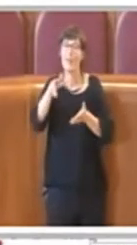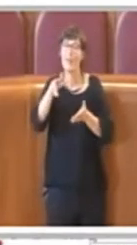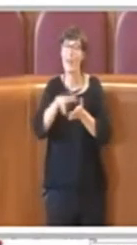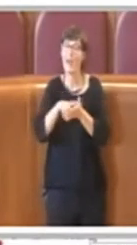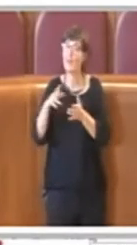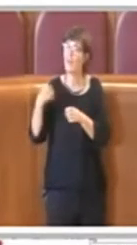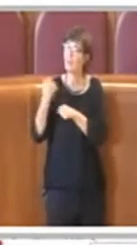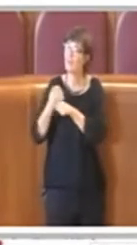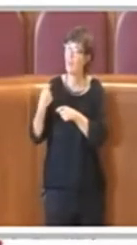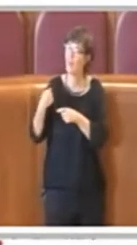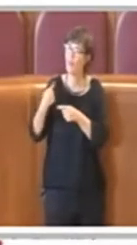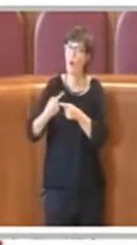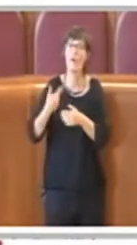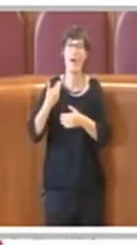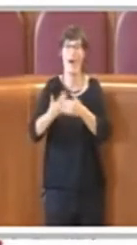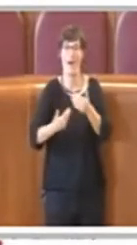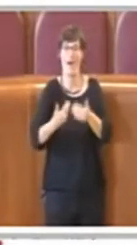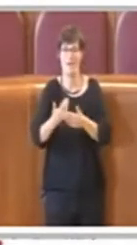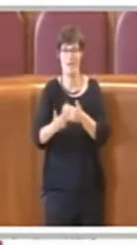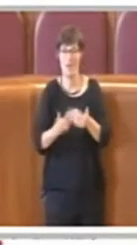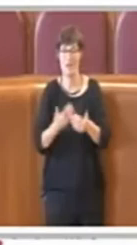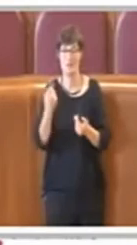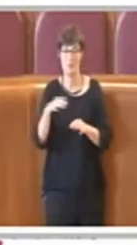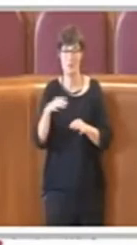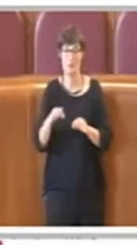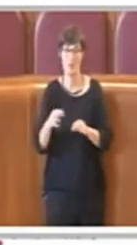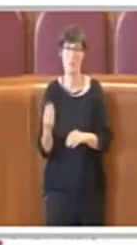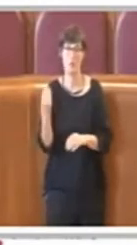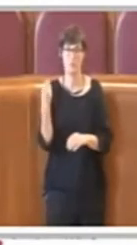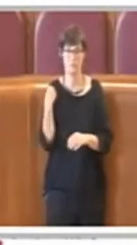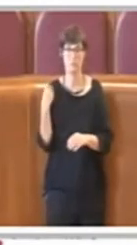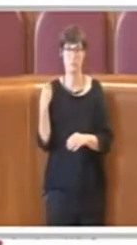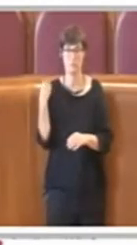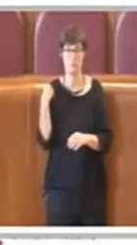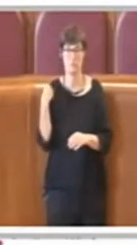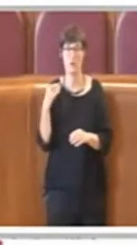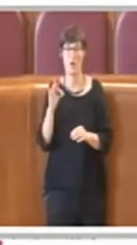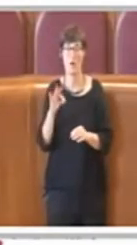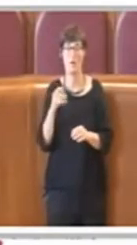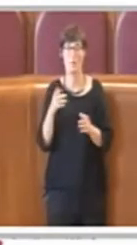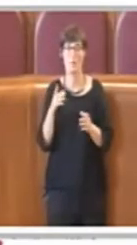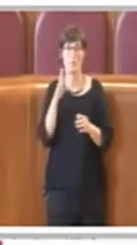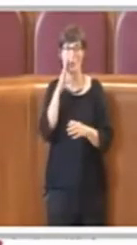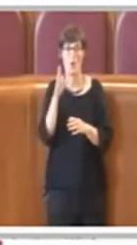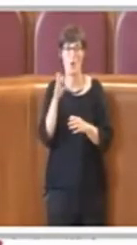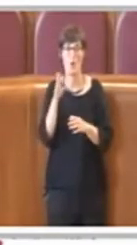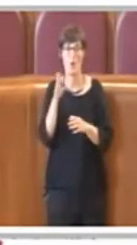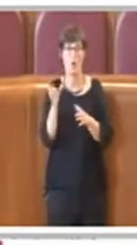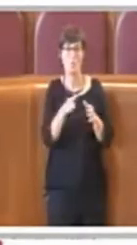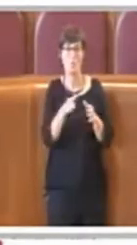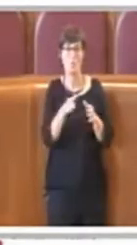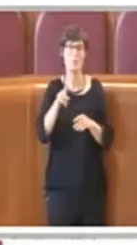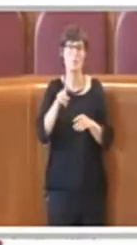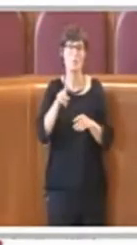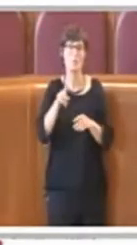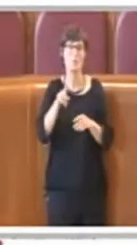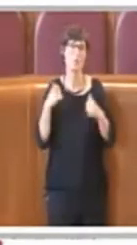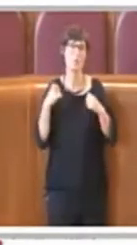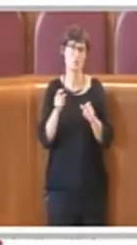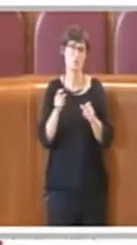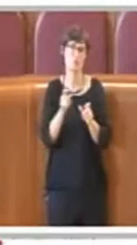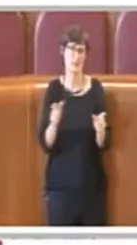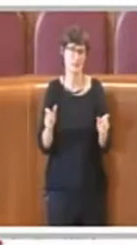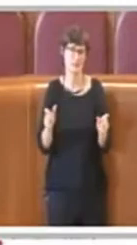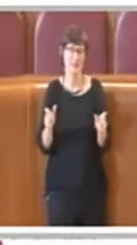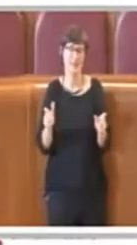richiesto a gran voce dalle consulte ma anche da tutti i cittadini, questo fatto di garantire